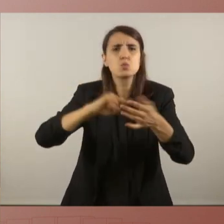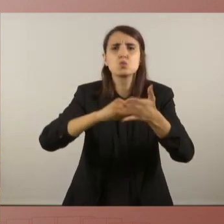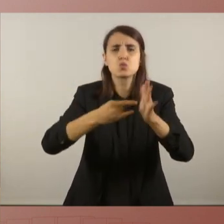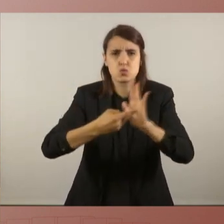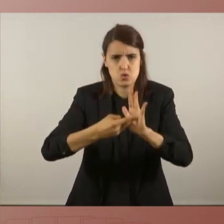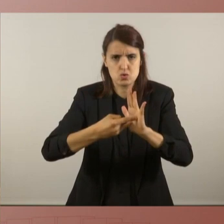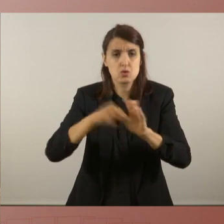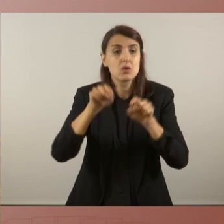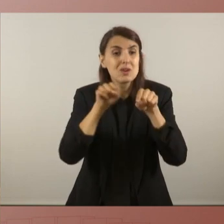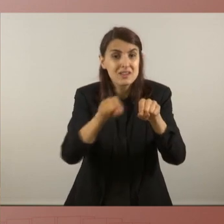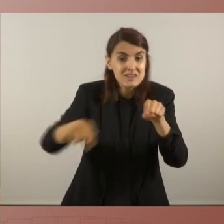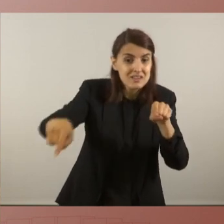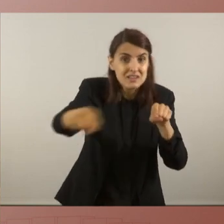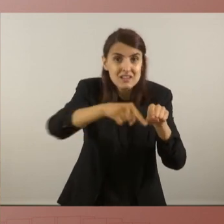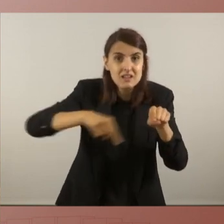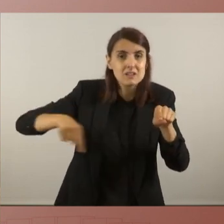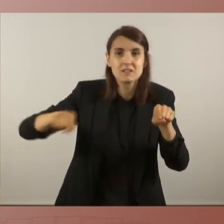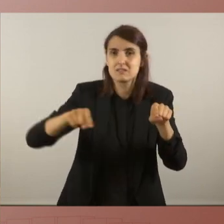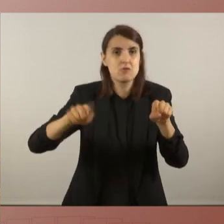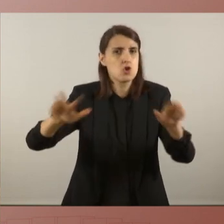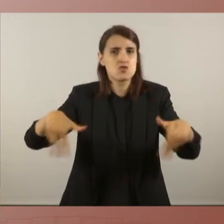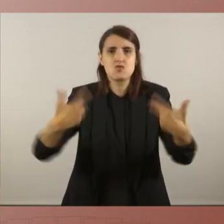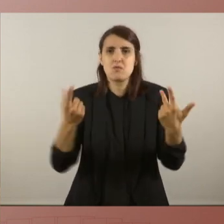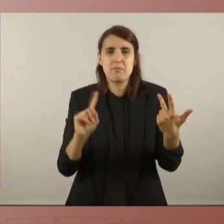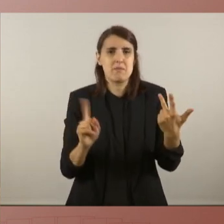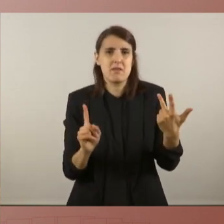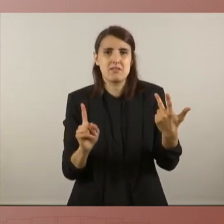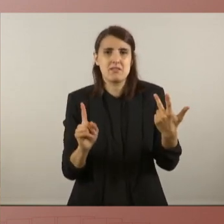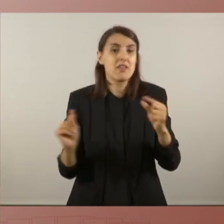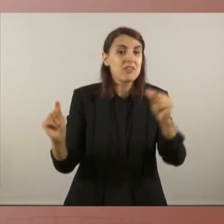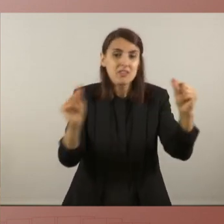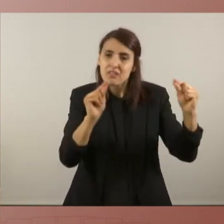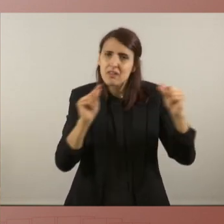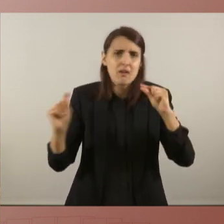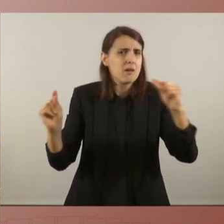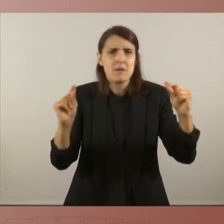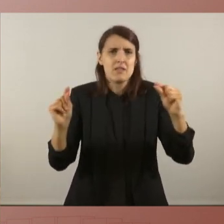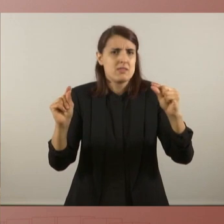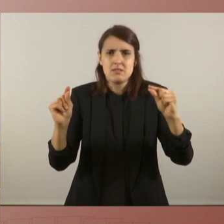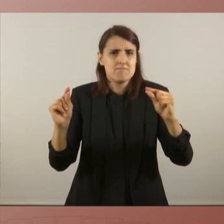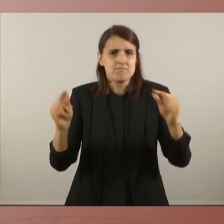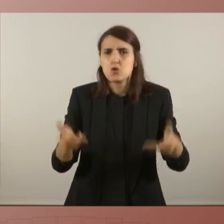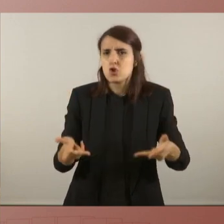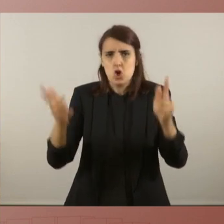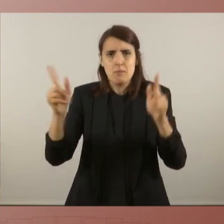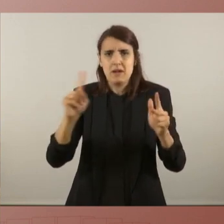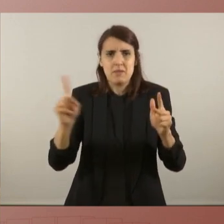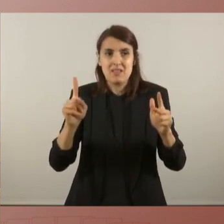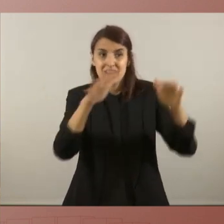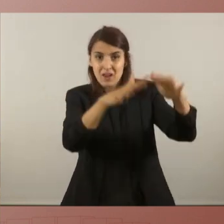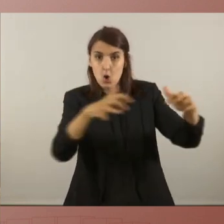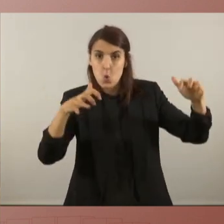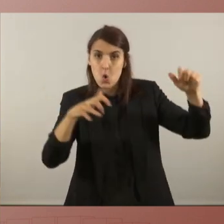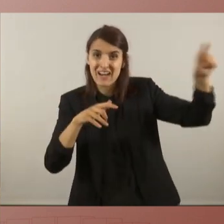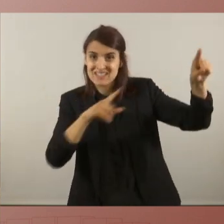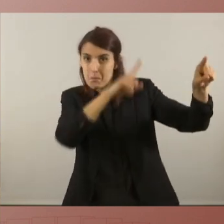vostès no permeten que hi hagi aquest debat sobre l'amnistia al Congresso i vostès són connivents i